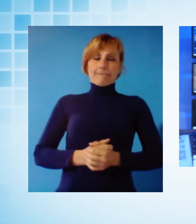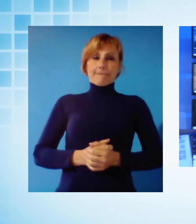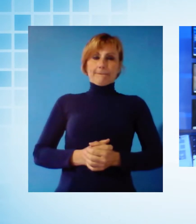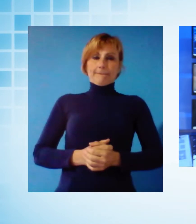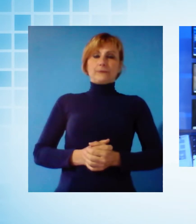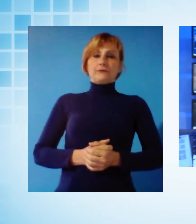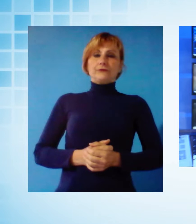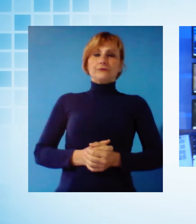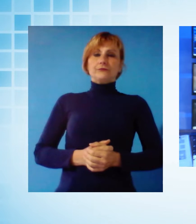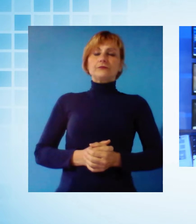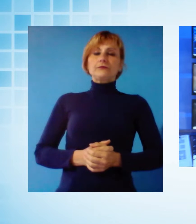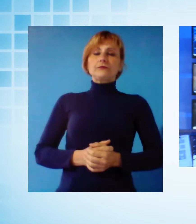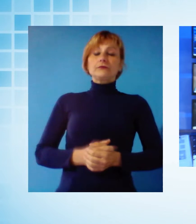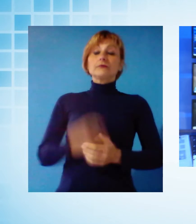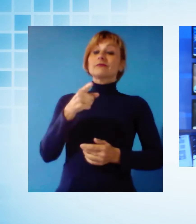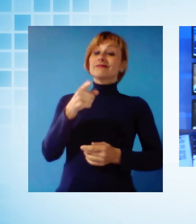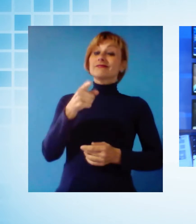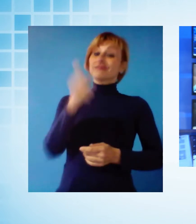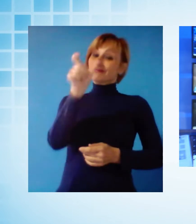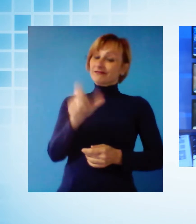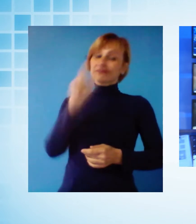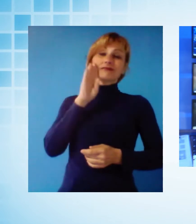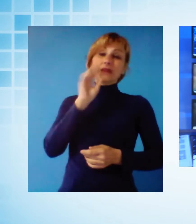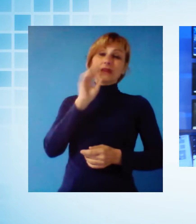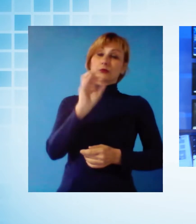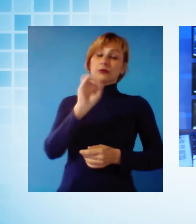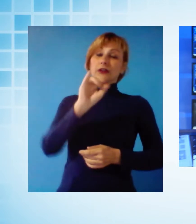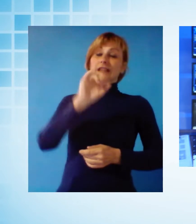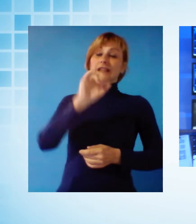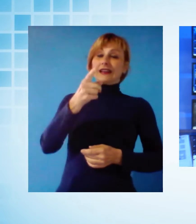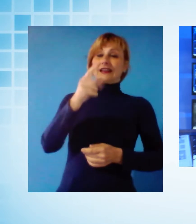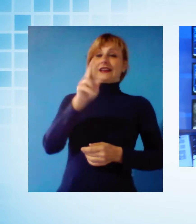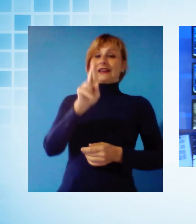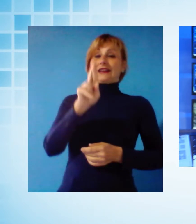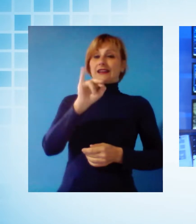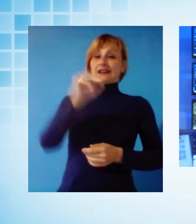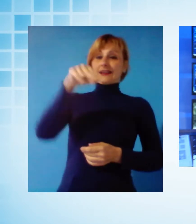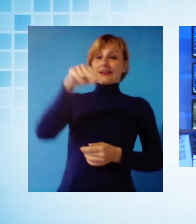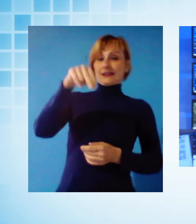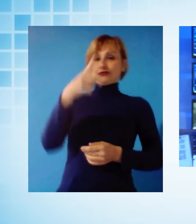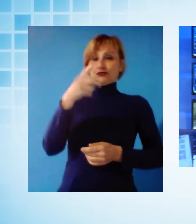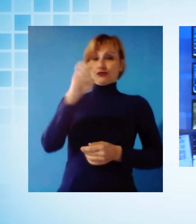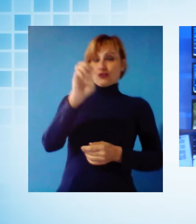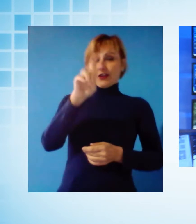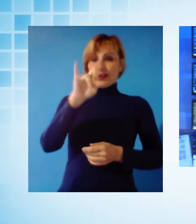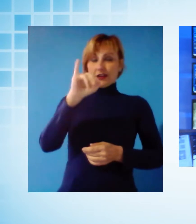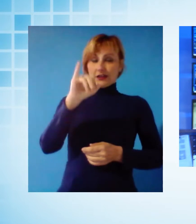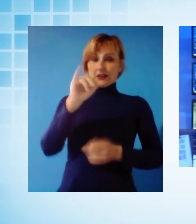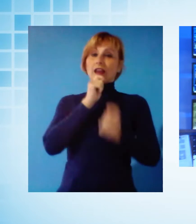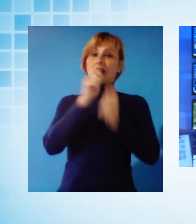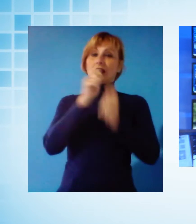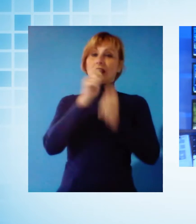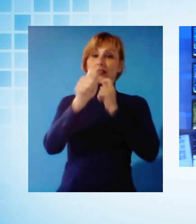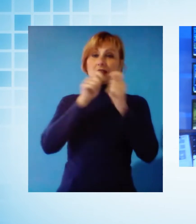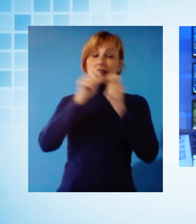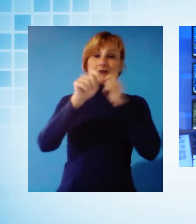L'inferente integrale con il professor Gringeri che parla anche di altri di sperimentazione che sono sul campo